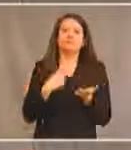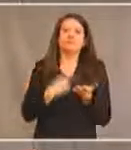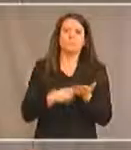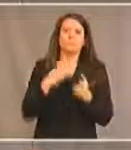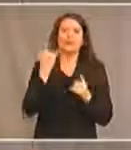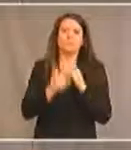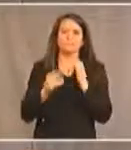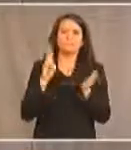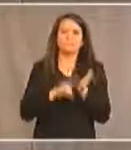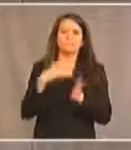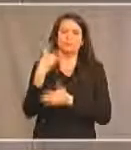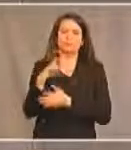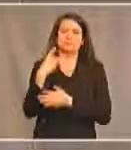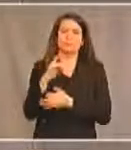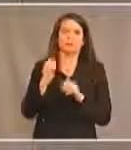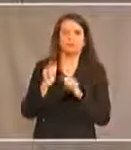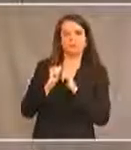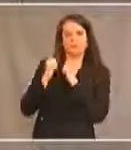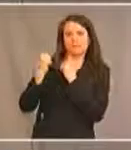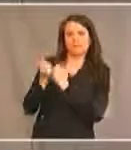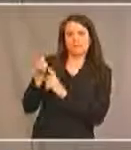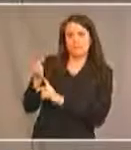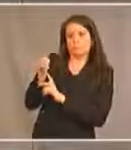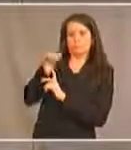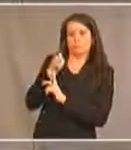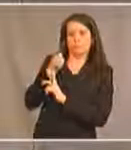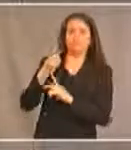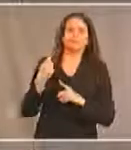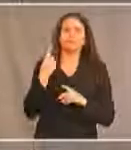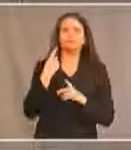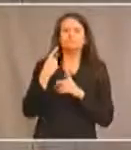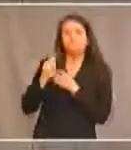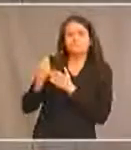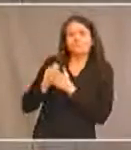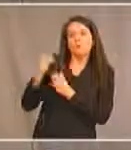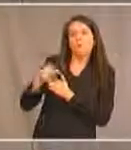L'association a été invitée par le Bureau des handicaps